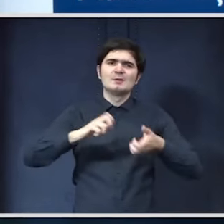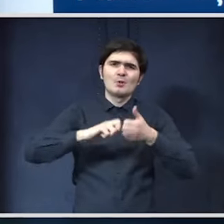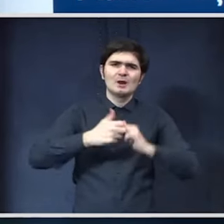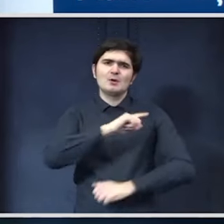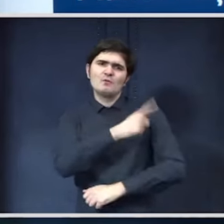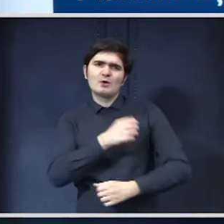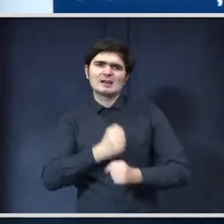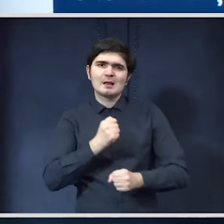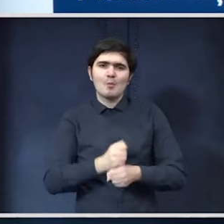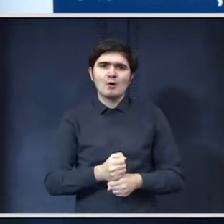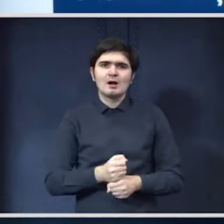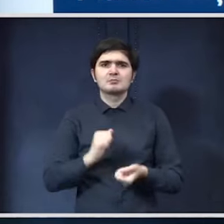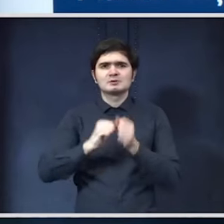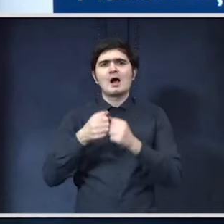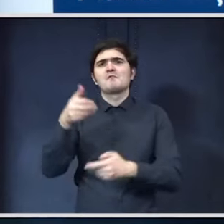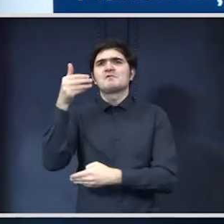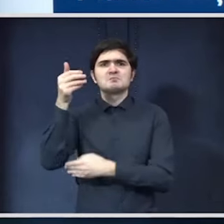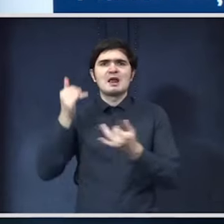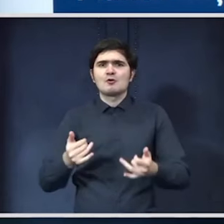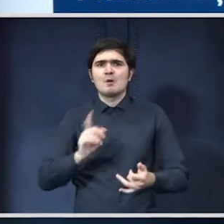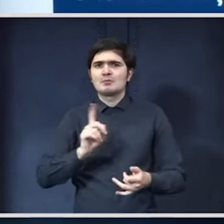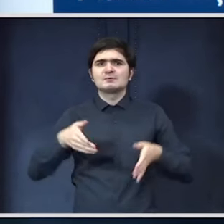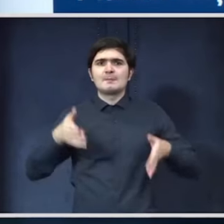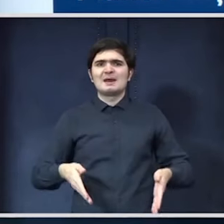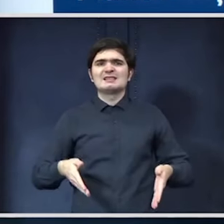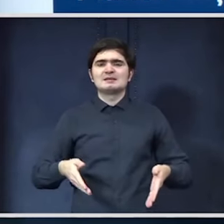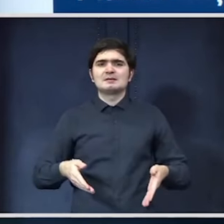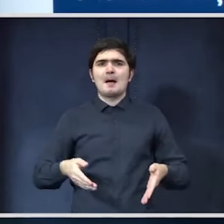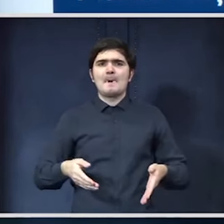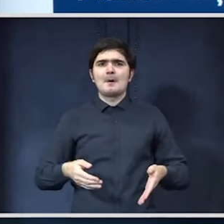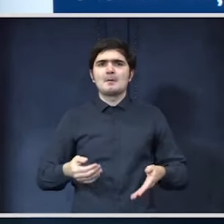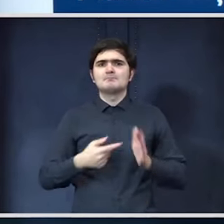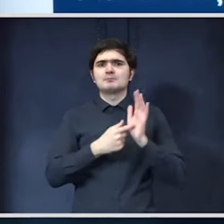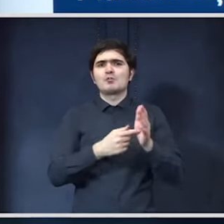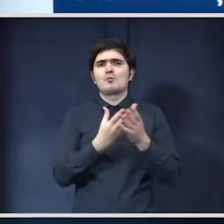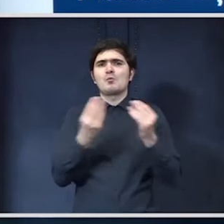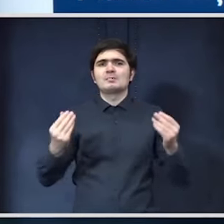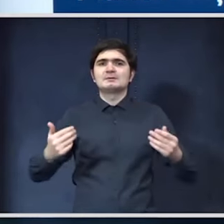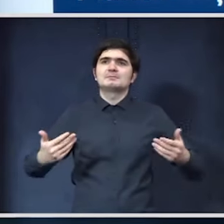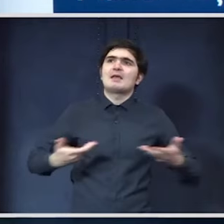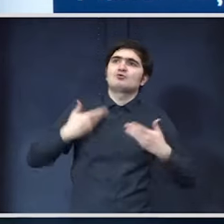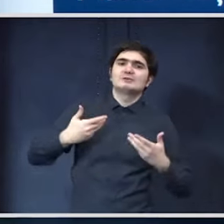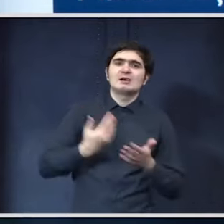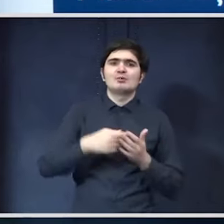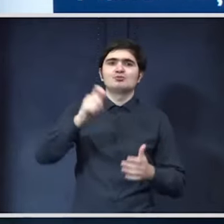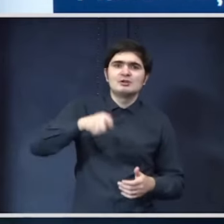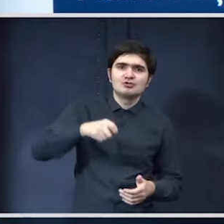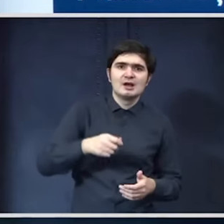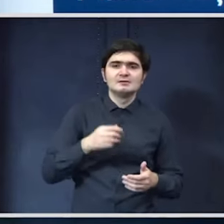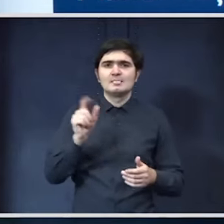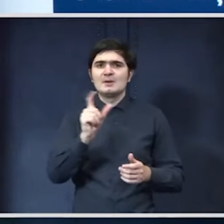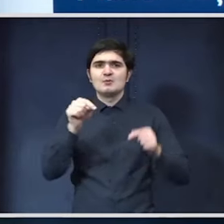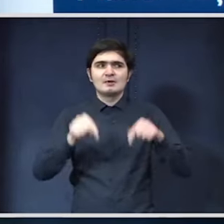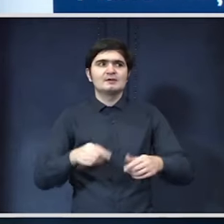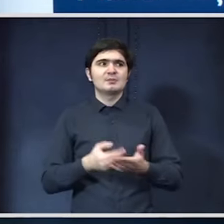se găsește mai greu firmele nu se prezintă neapărat cu mult entuziasm la licitații mai ales în